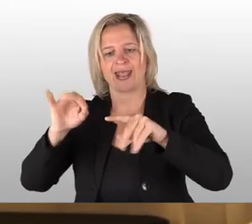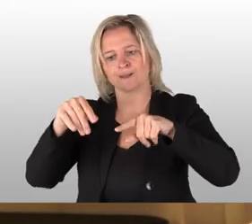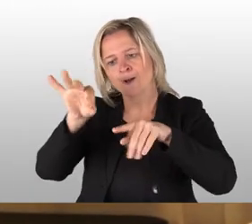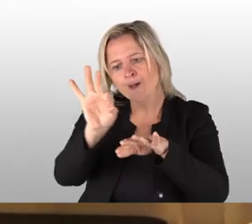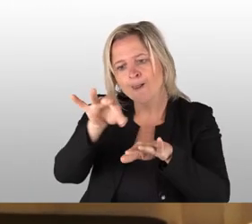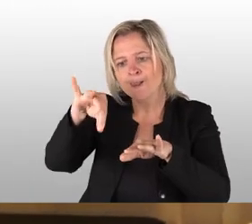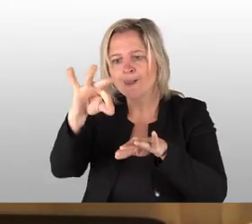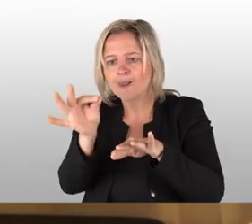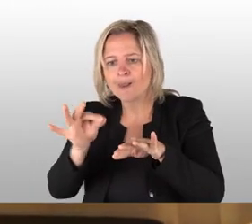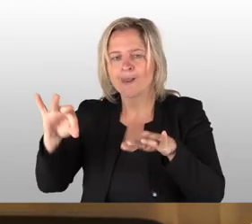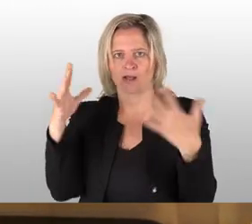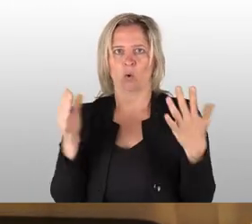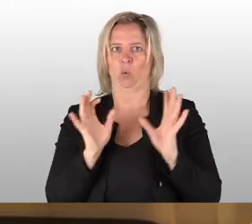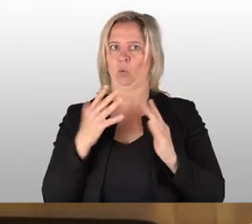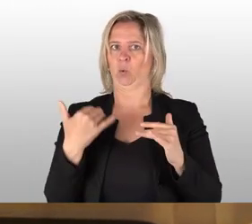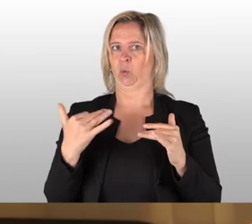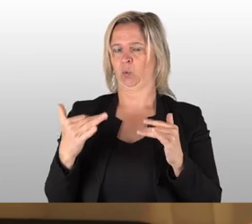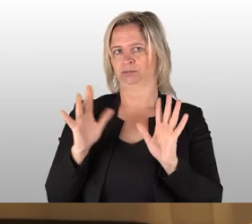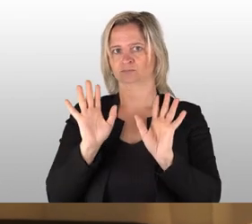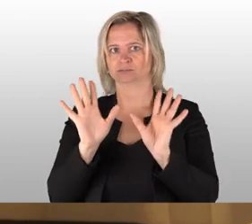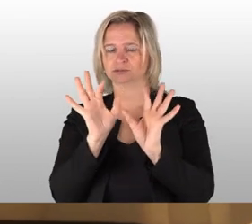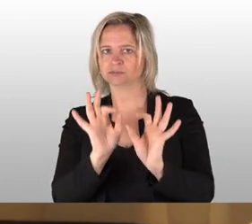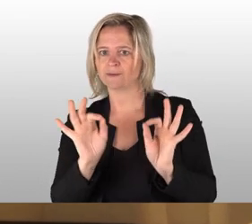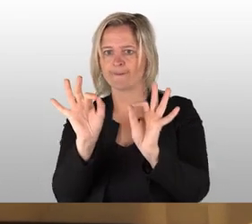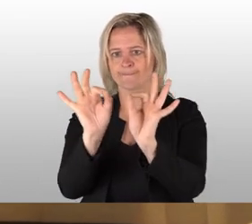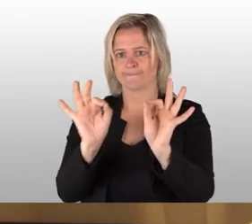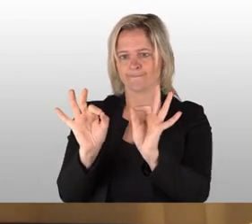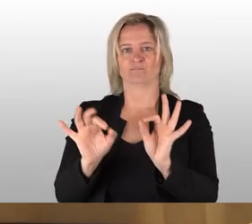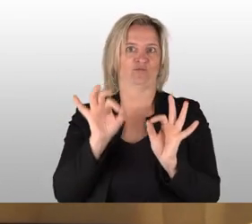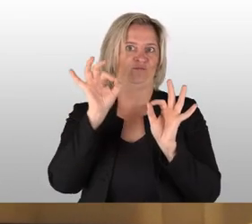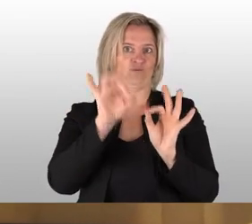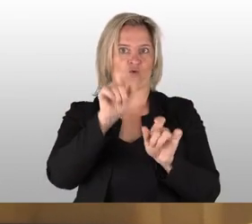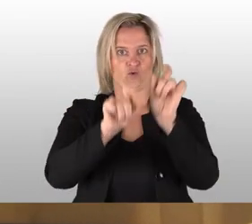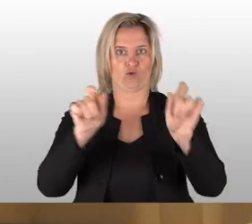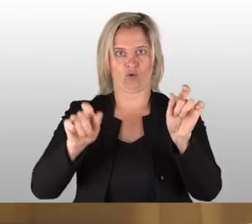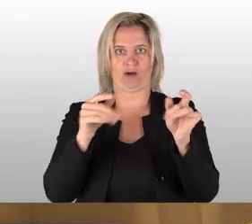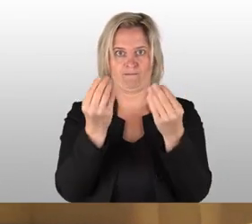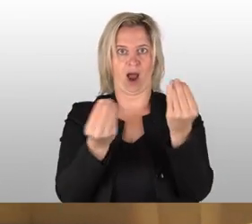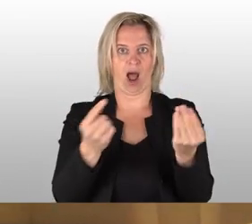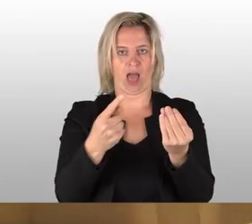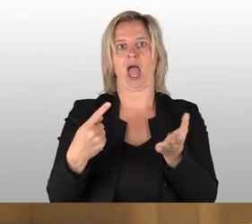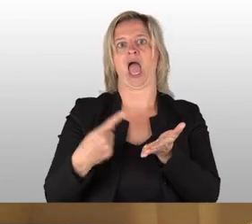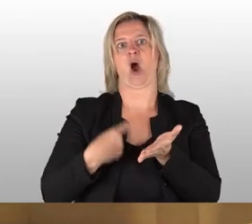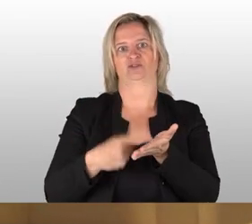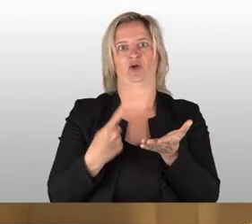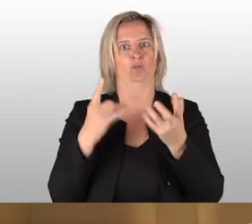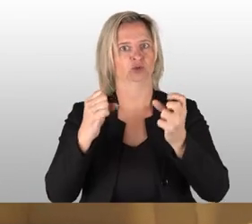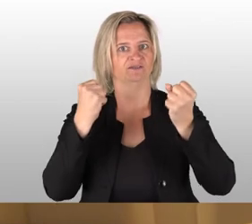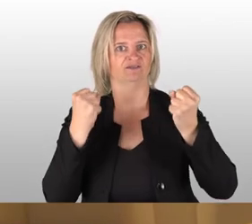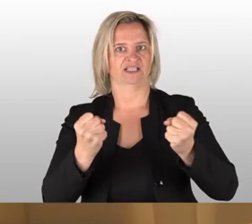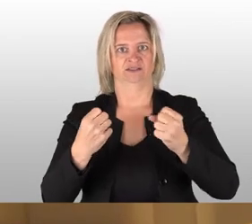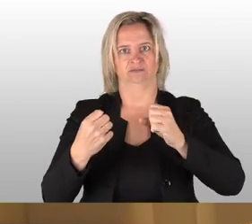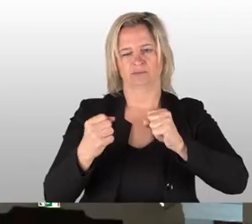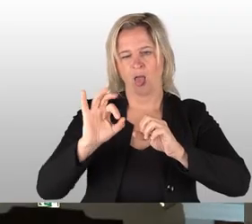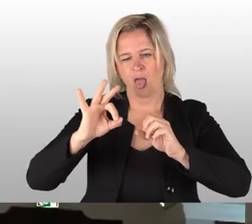wird. Also eine sehr grazile Malerei und eine Herausforderung natürlich immer auch für die Maler, die also hier eine sichere